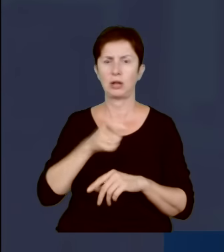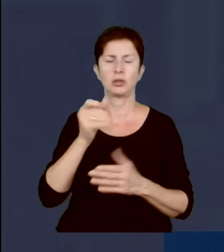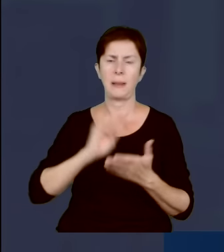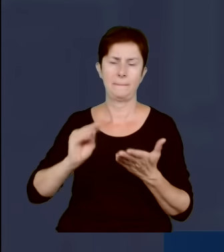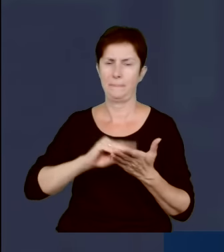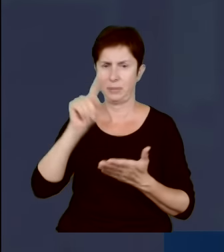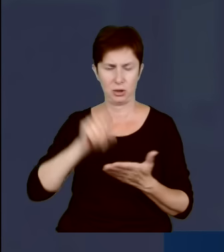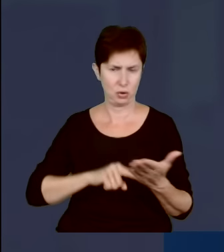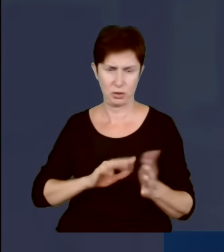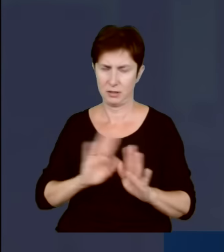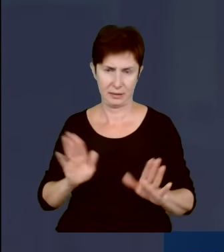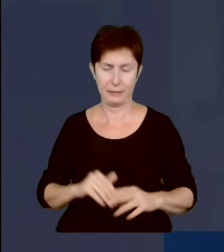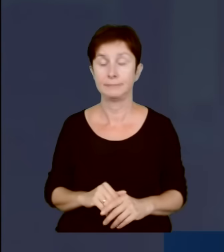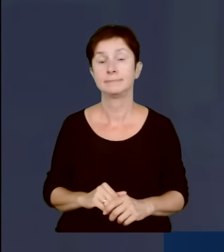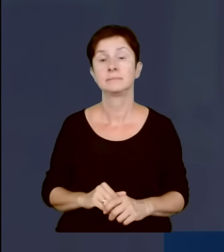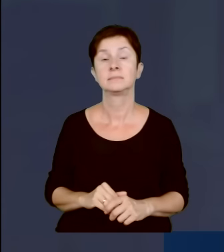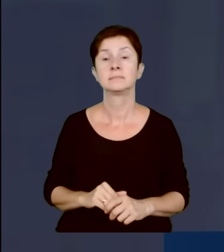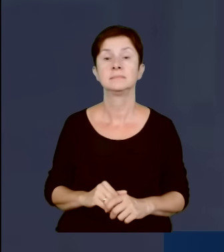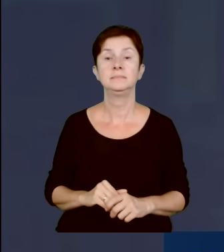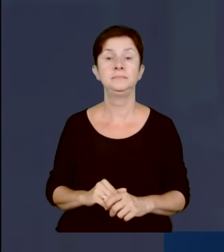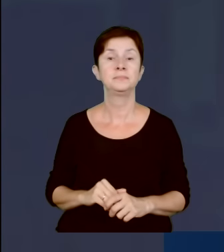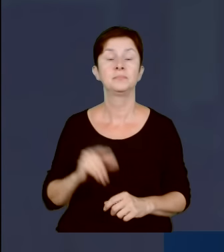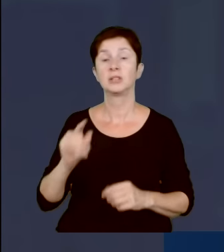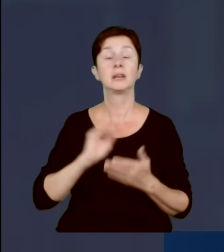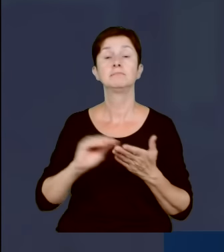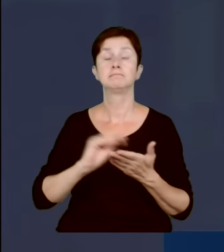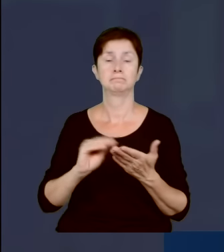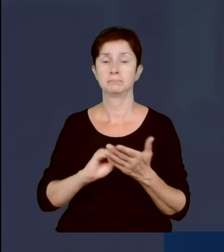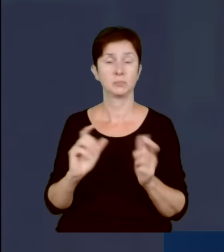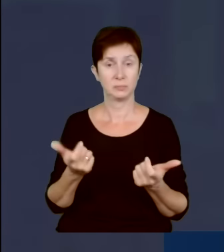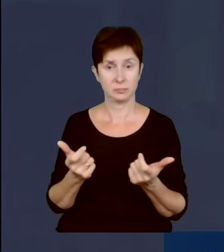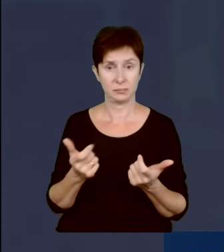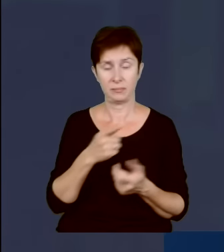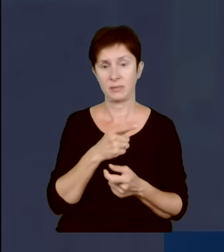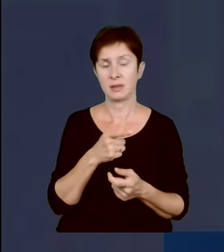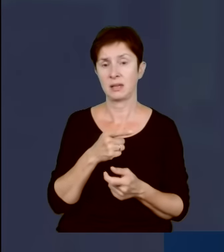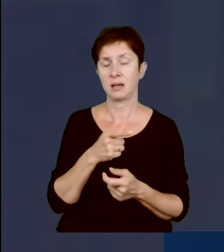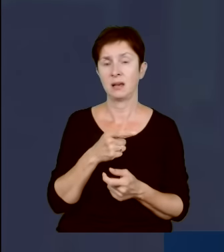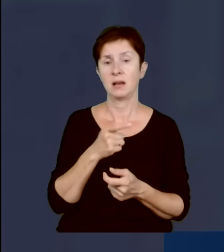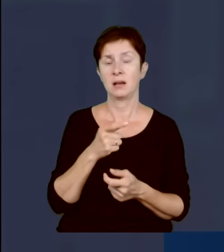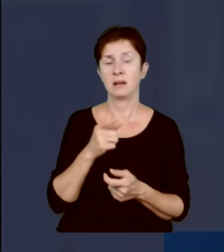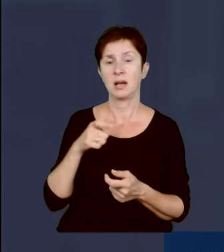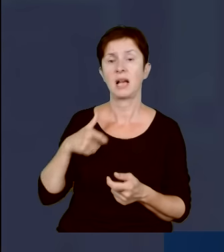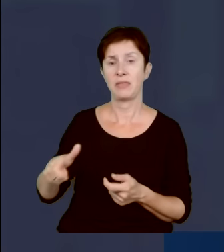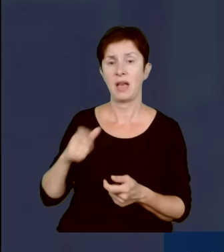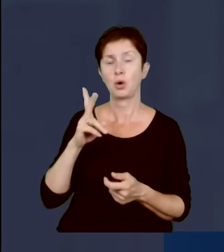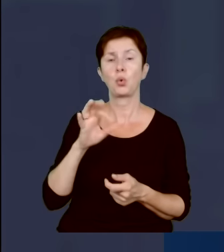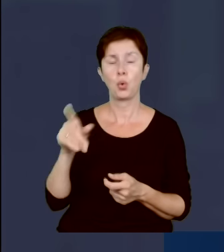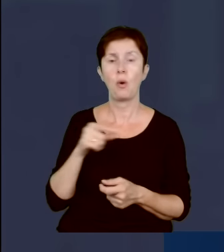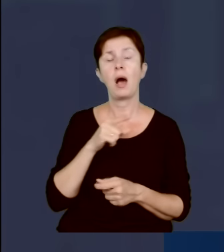publikowanego przez Telewizję Republika. Wynika wprost, że zdaniem szefa sztabu generalnego te cięcia